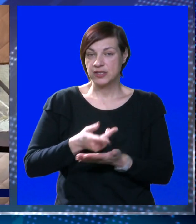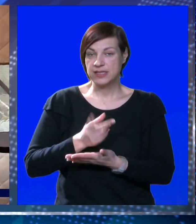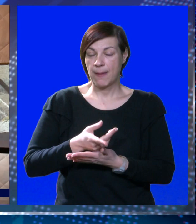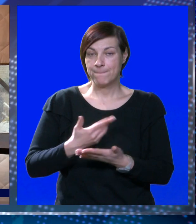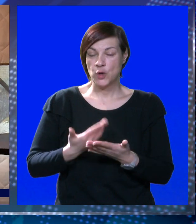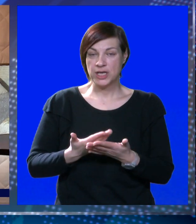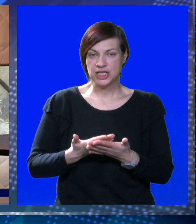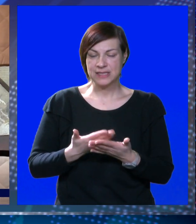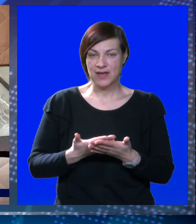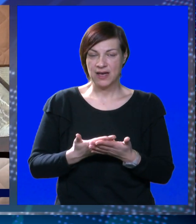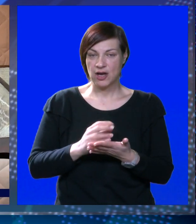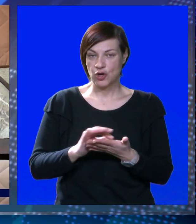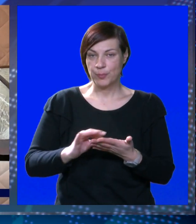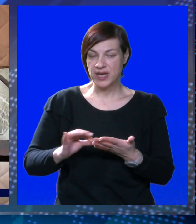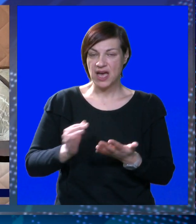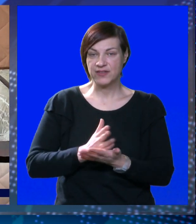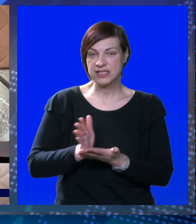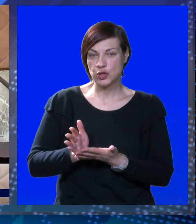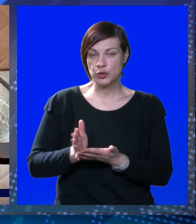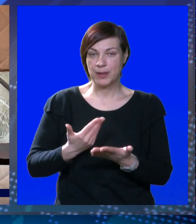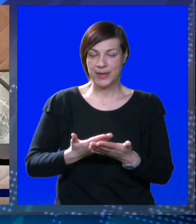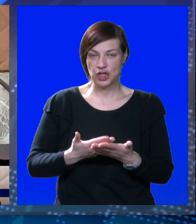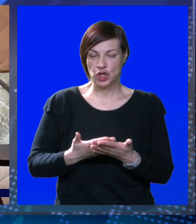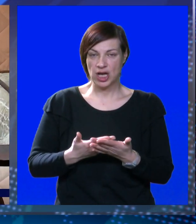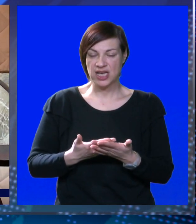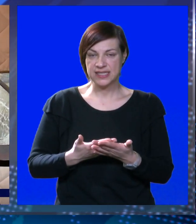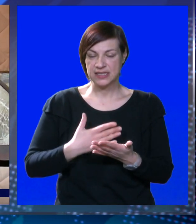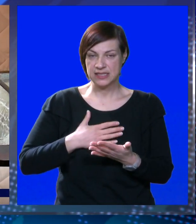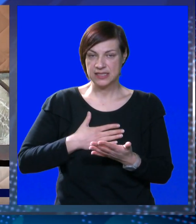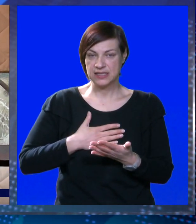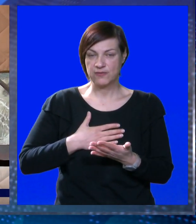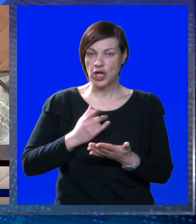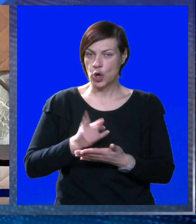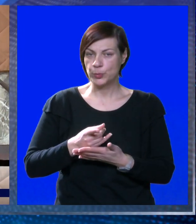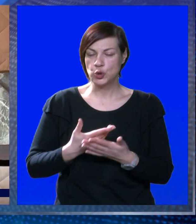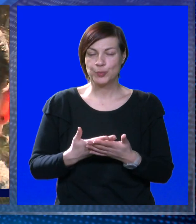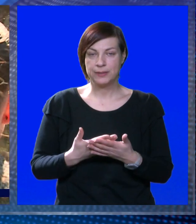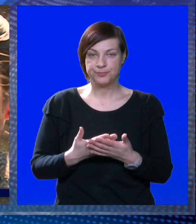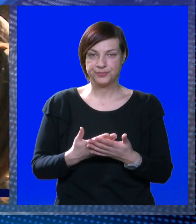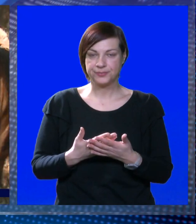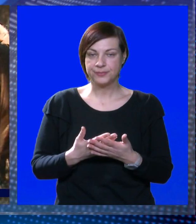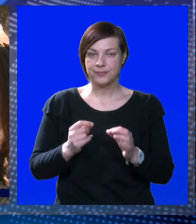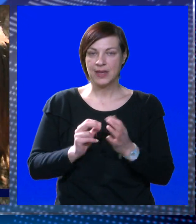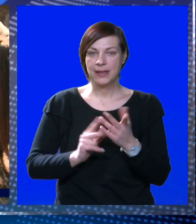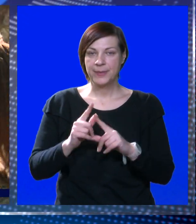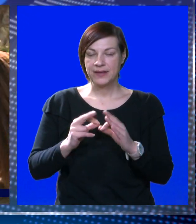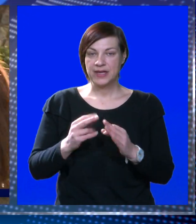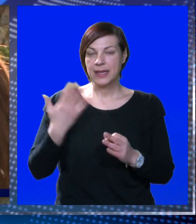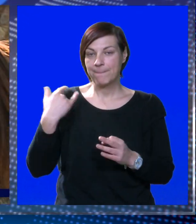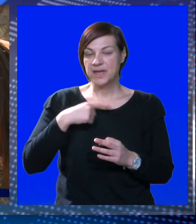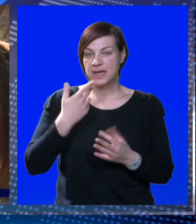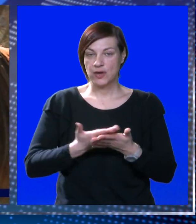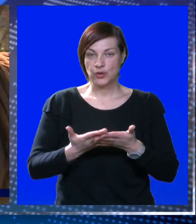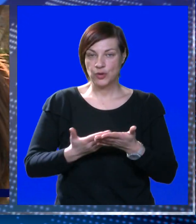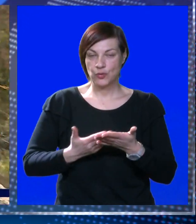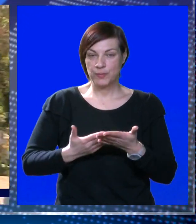iznosi, on će morati to svako prijaviti službama i dokazati te svoje optužbe. Bevanda je ranije